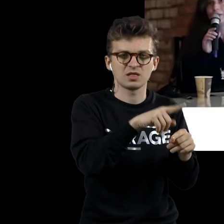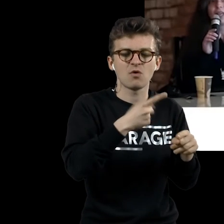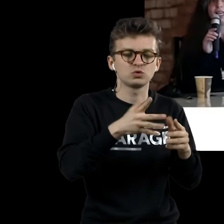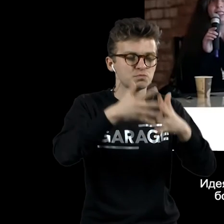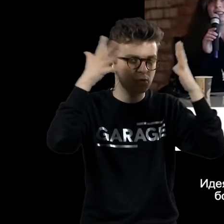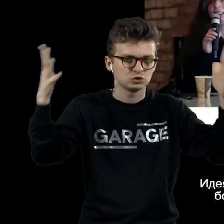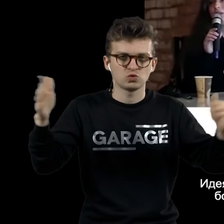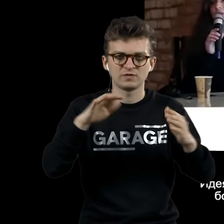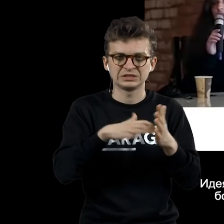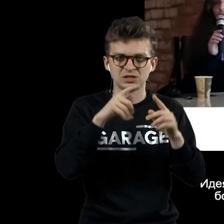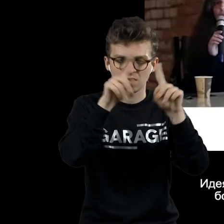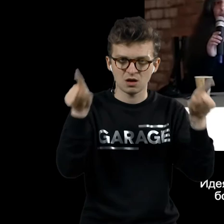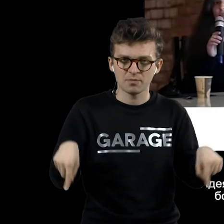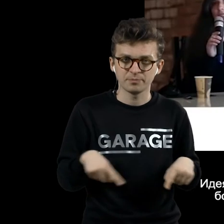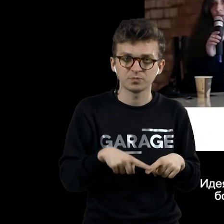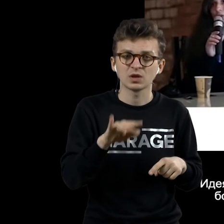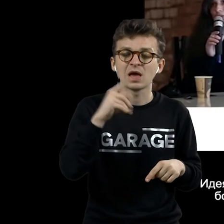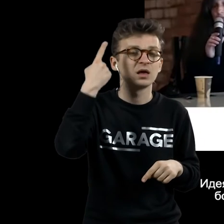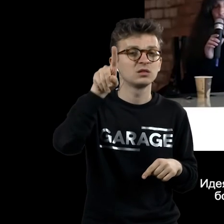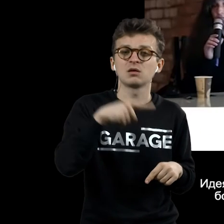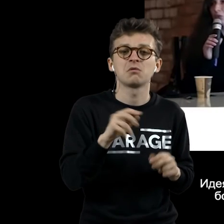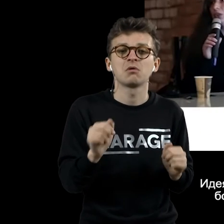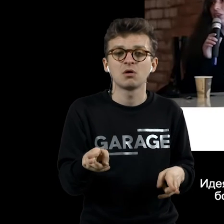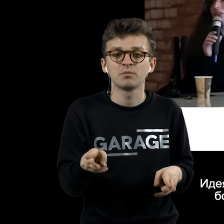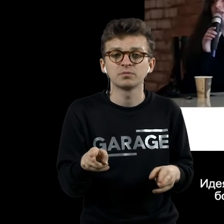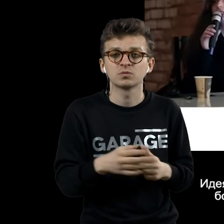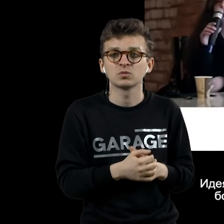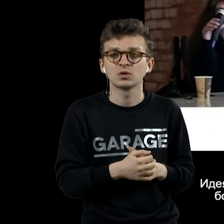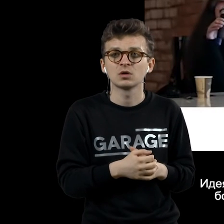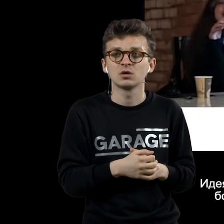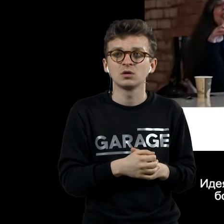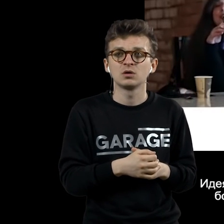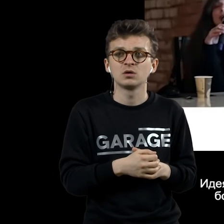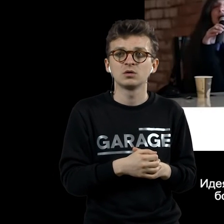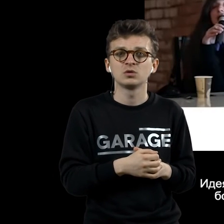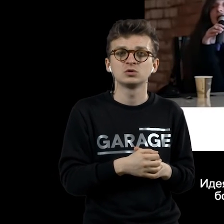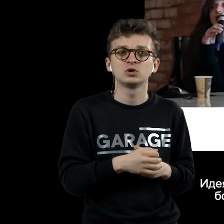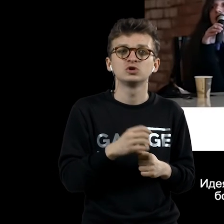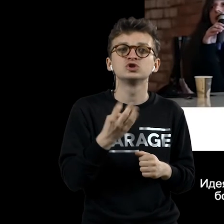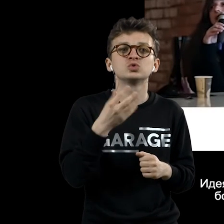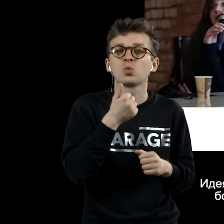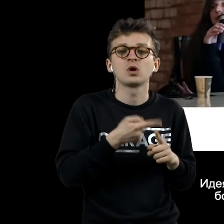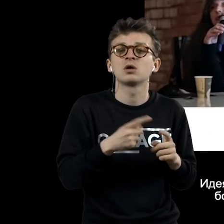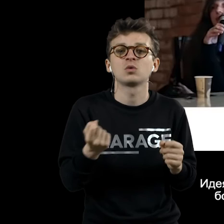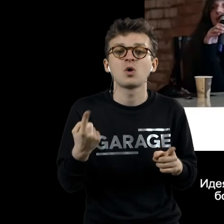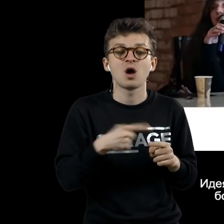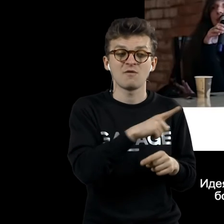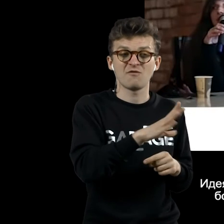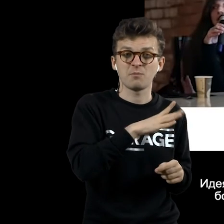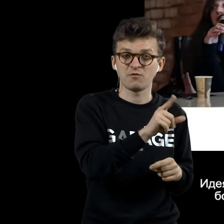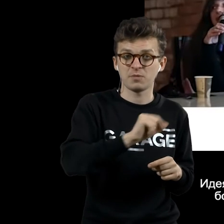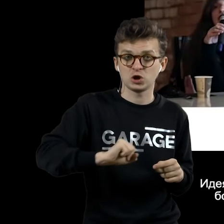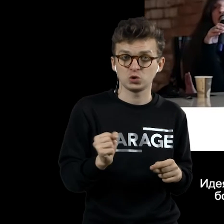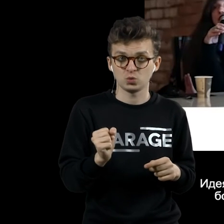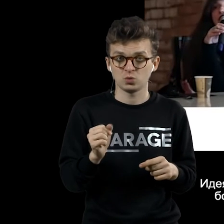стекла». Идея работы пришла ему, откуда отчитывается, в 1914 год. Они вместе с его другом Франсисом